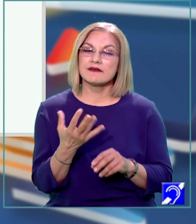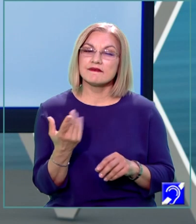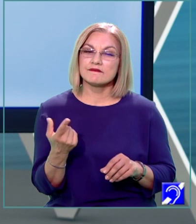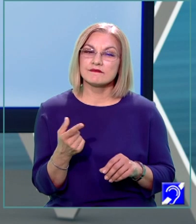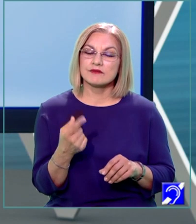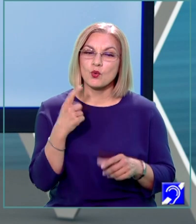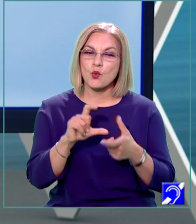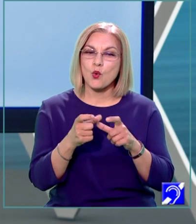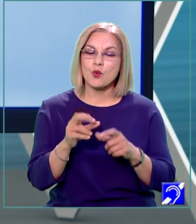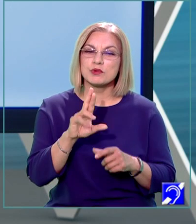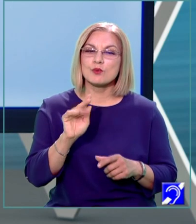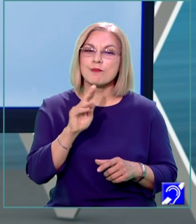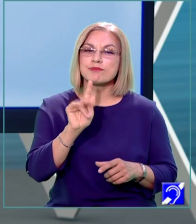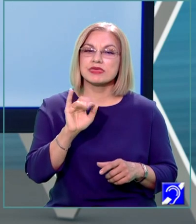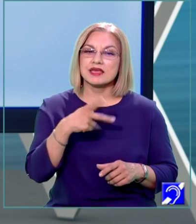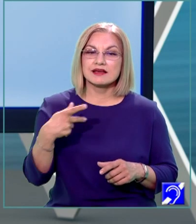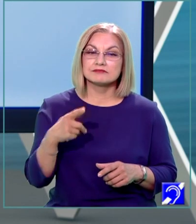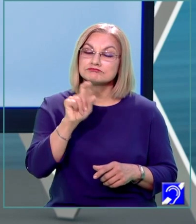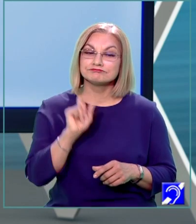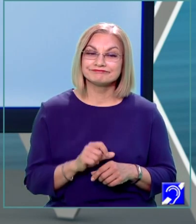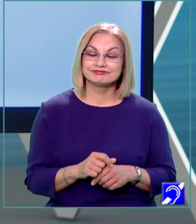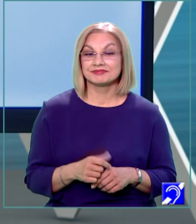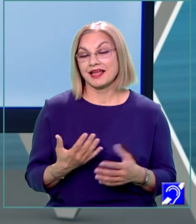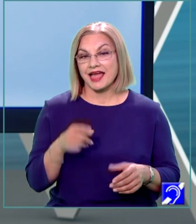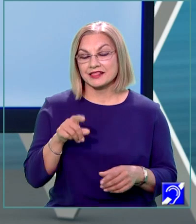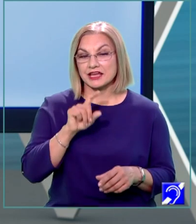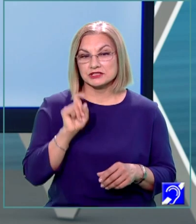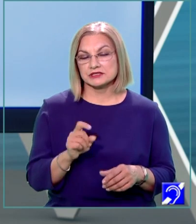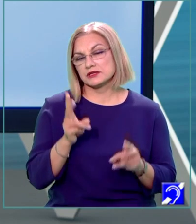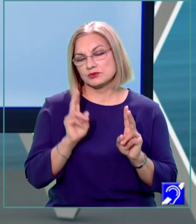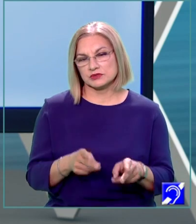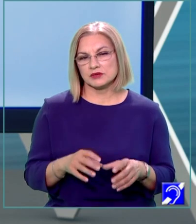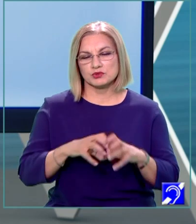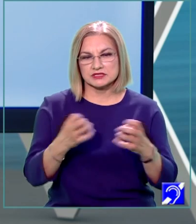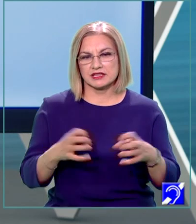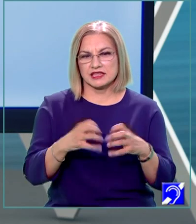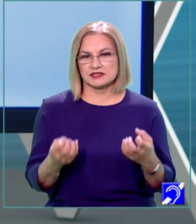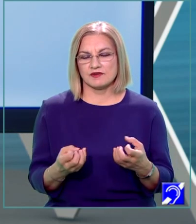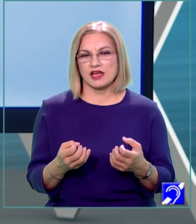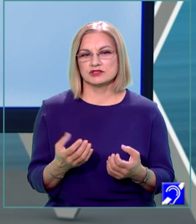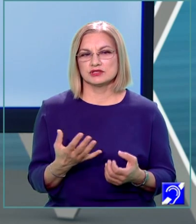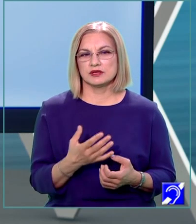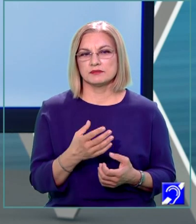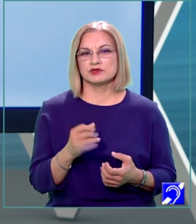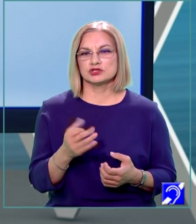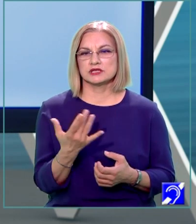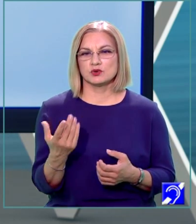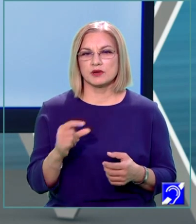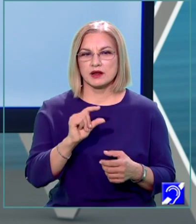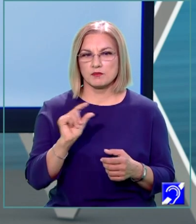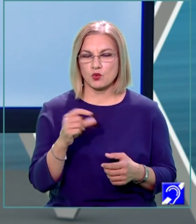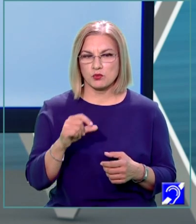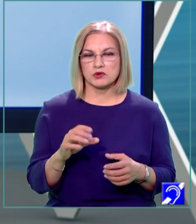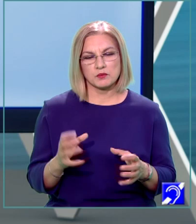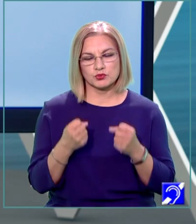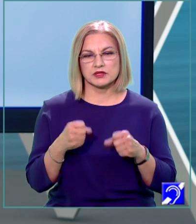Desigur, pentru a răspunde la această întrebare, nu este necesar să dezasamblăm cubul și să numărăm cubulețele. Putem